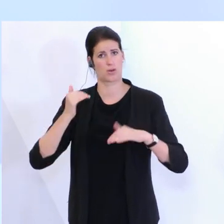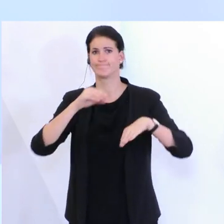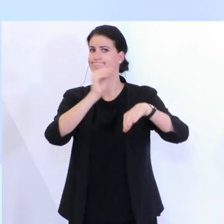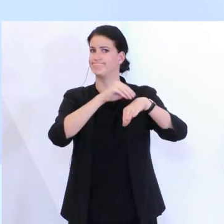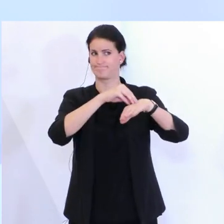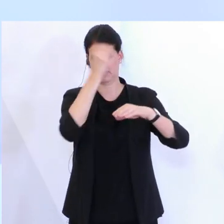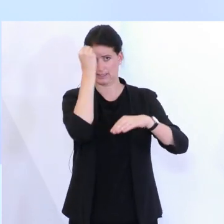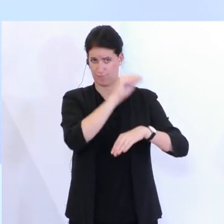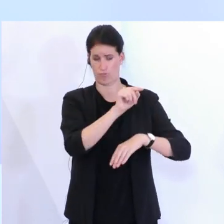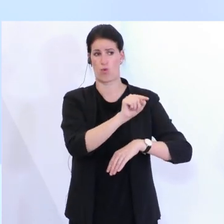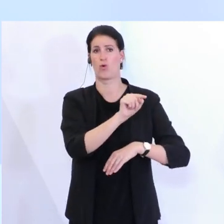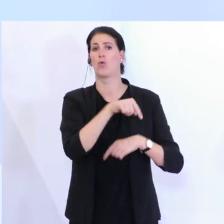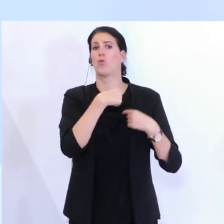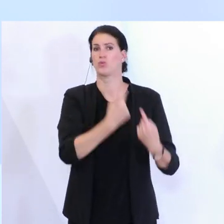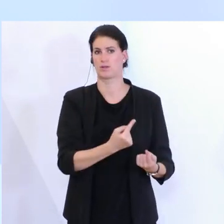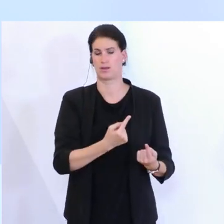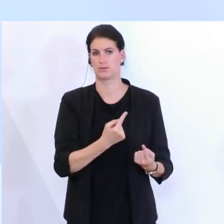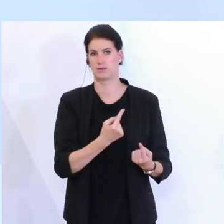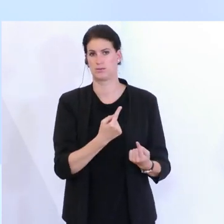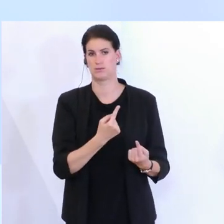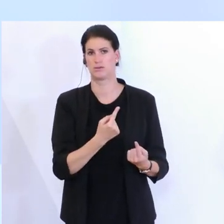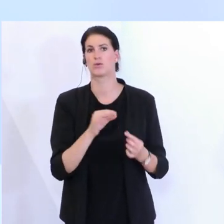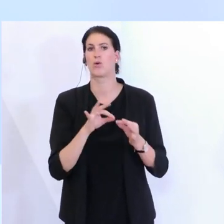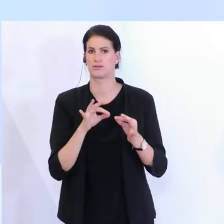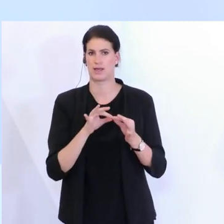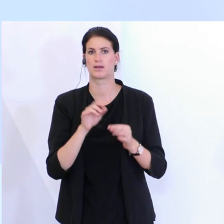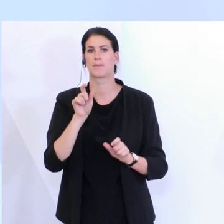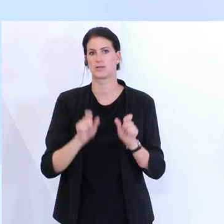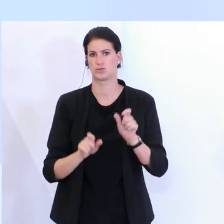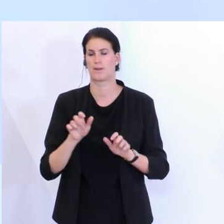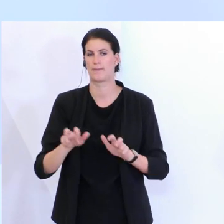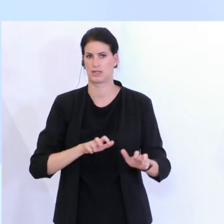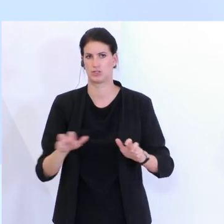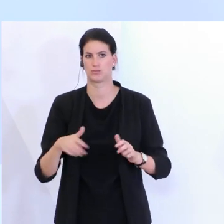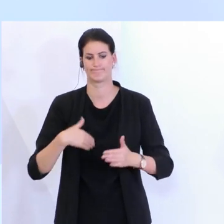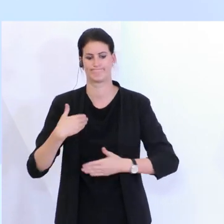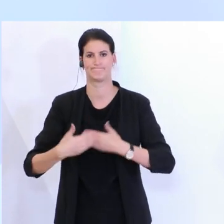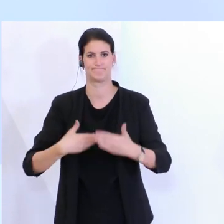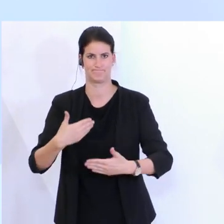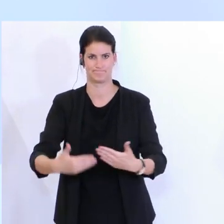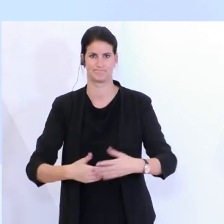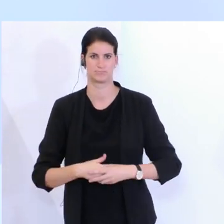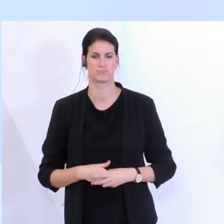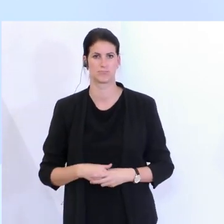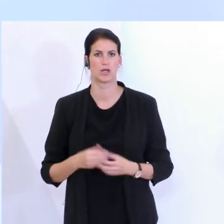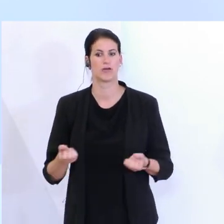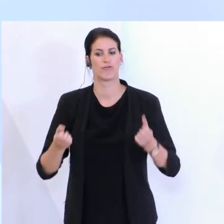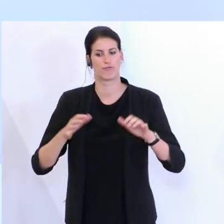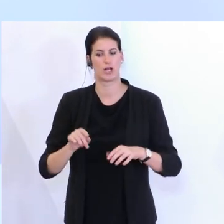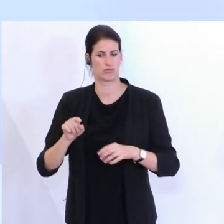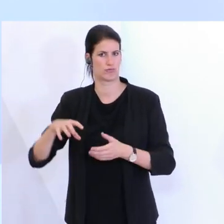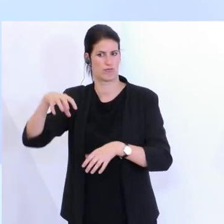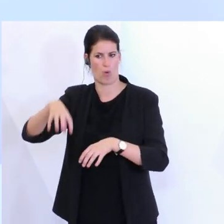und machen dann halt quasi eben auch das Kontaktpersonenmanagement und bearbeiten die Fälle vor Ort.